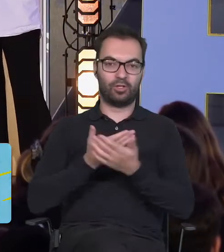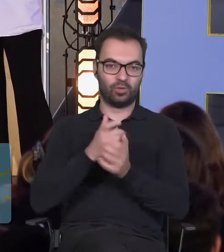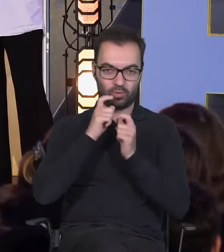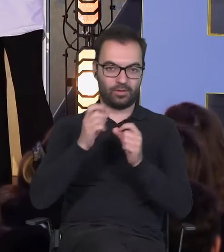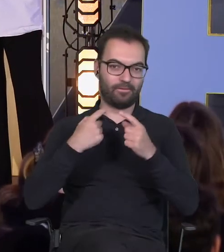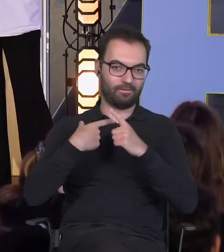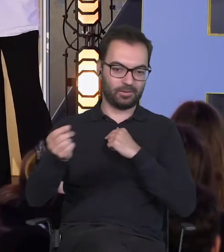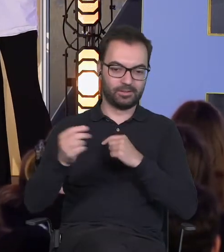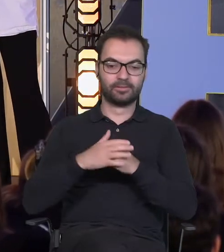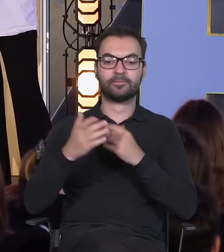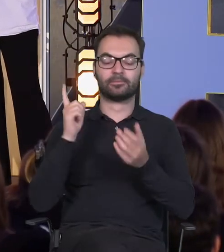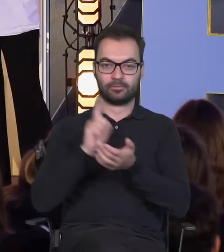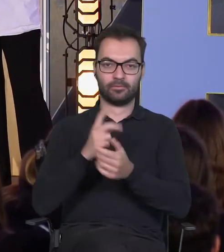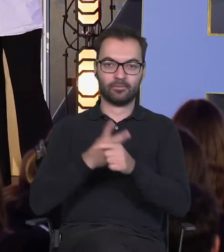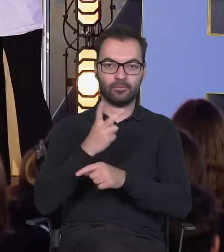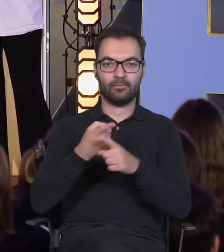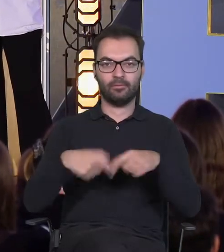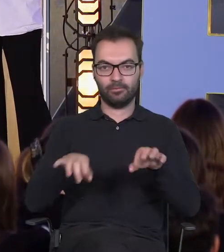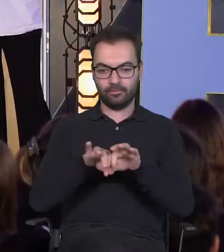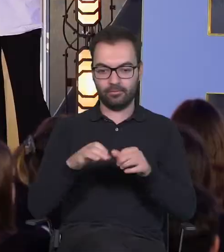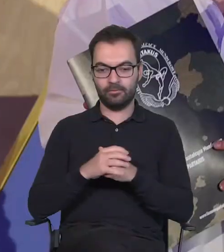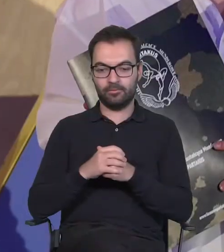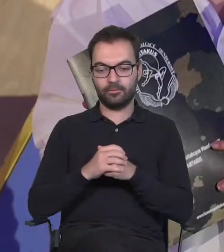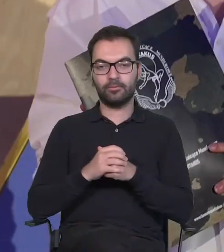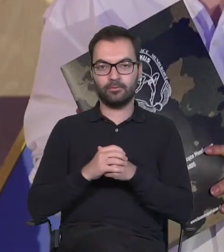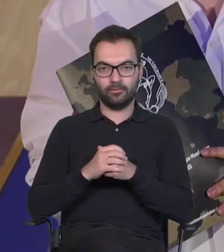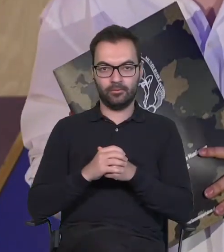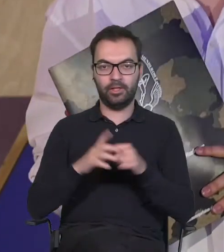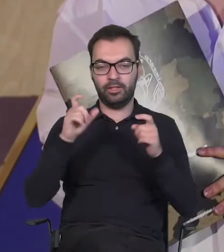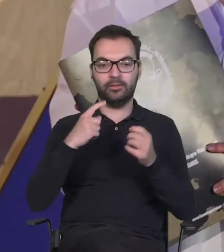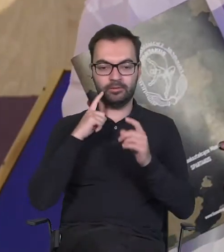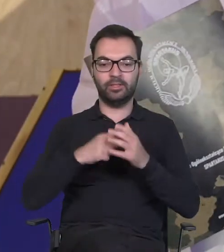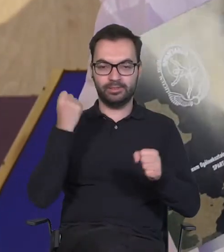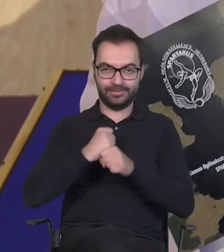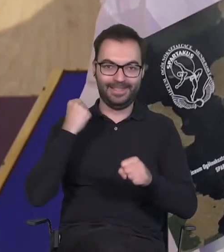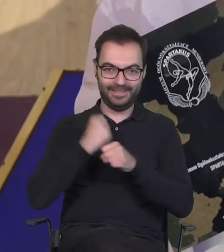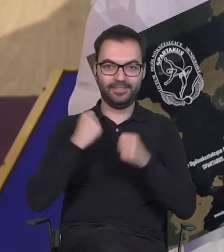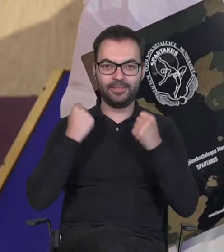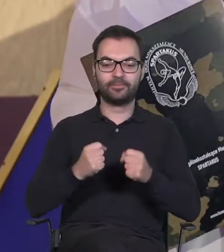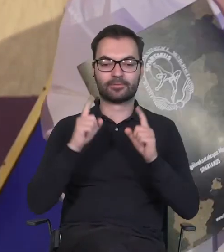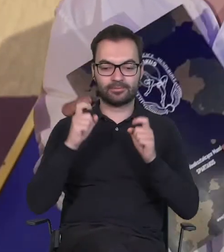dostaliśmy się do półfinału i wtedy zaczęła się nasza ciężka praca,